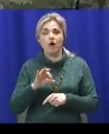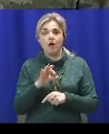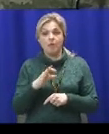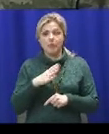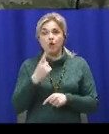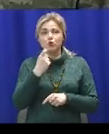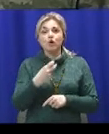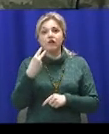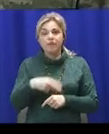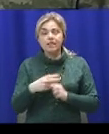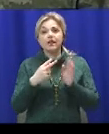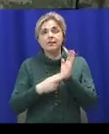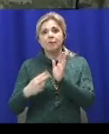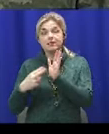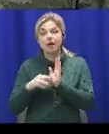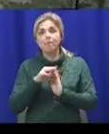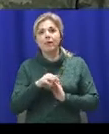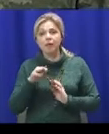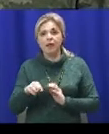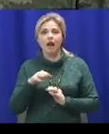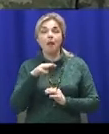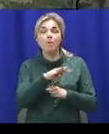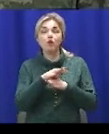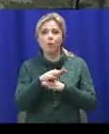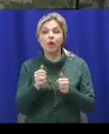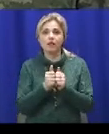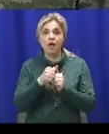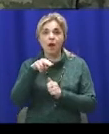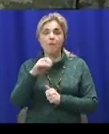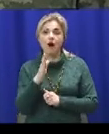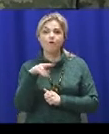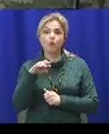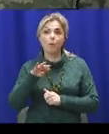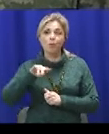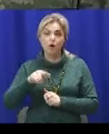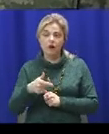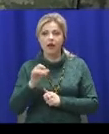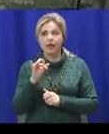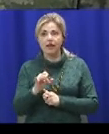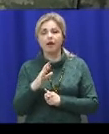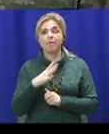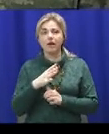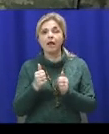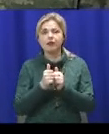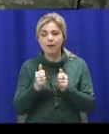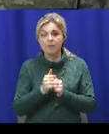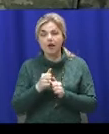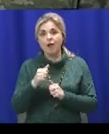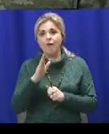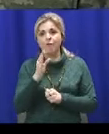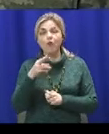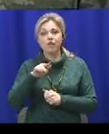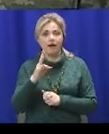82-мм міномети поблизу Павлополя, озброєння БМП-2 і 82-мм міномети біля